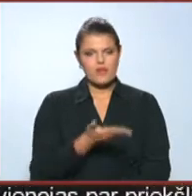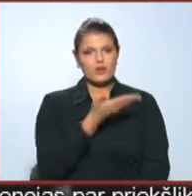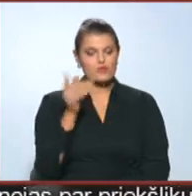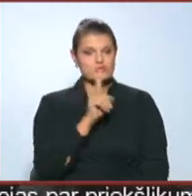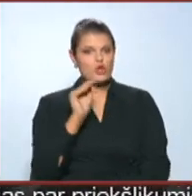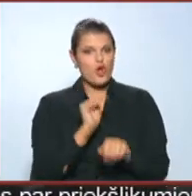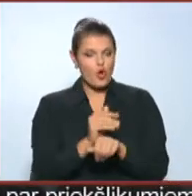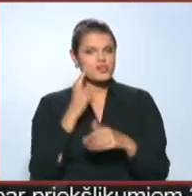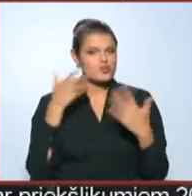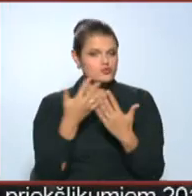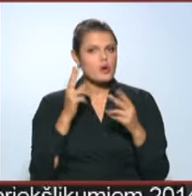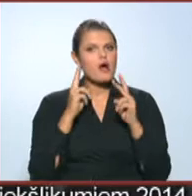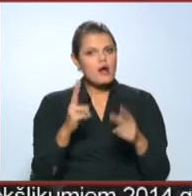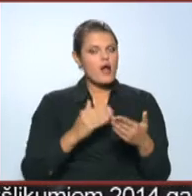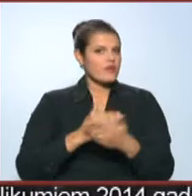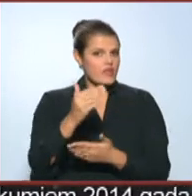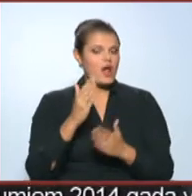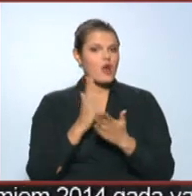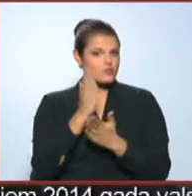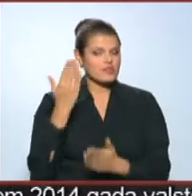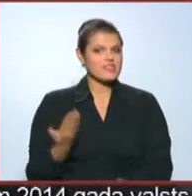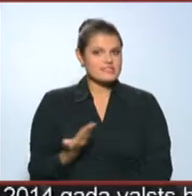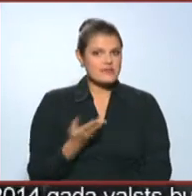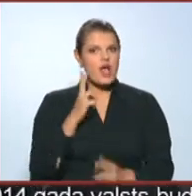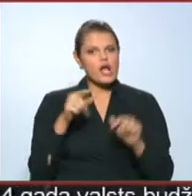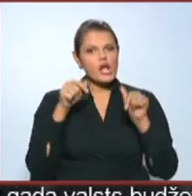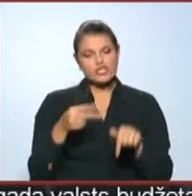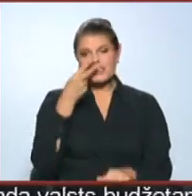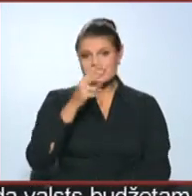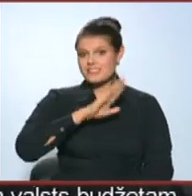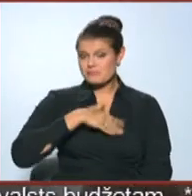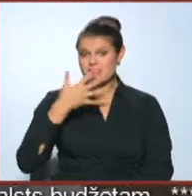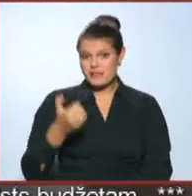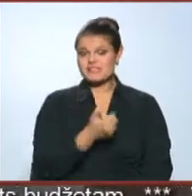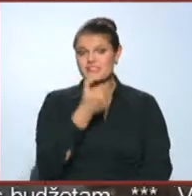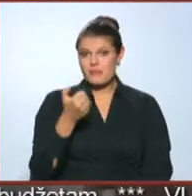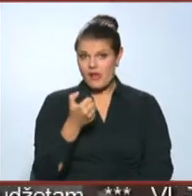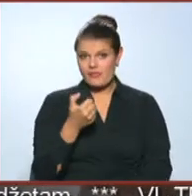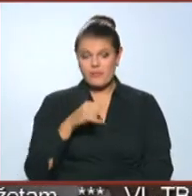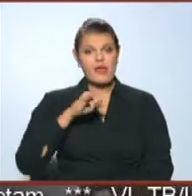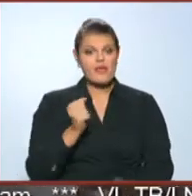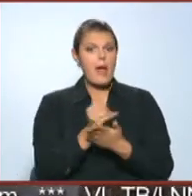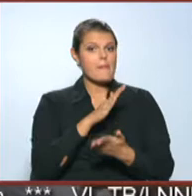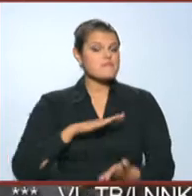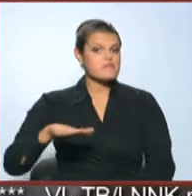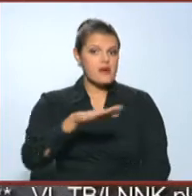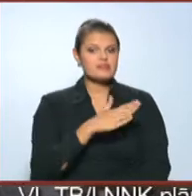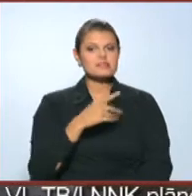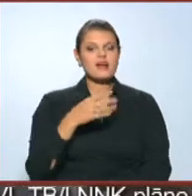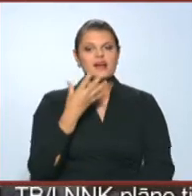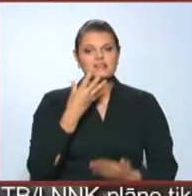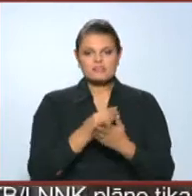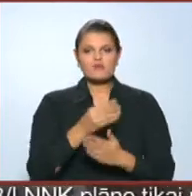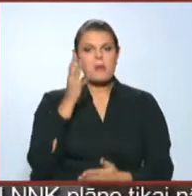notiks, kāds mēs pārvaldes atgrāšam, kā šeit notiks dzīva un kā šeit izskatīšās pēc pieciem gadiem? Ja pagastā ir savs pārvaldes